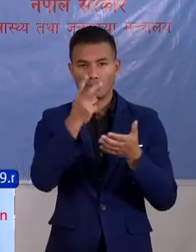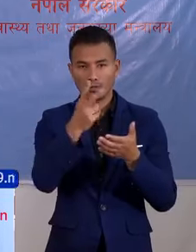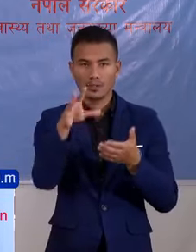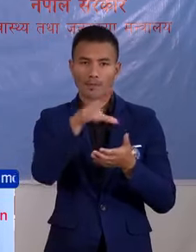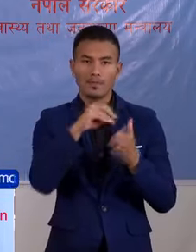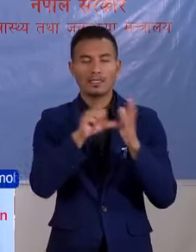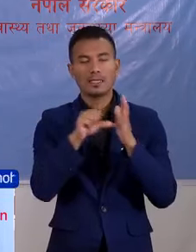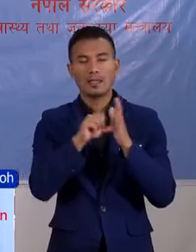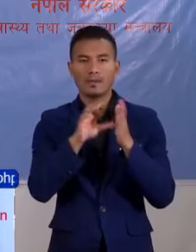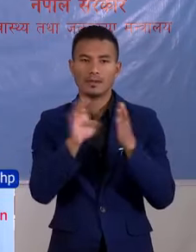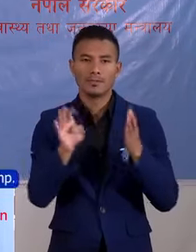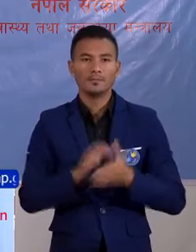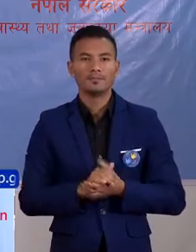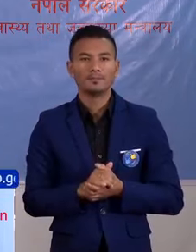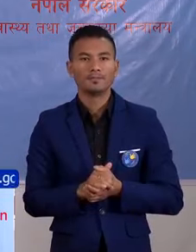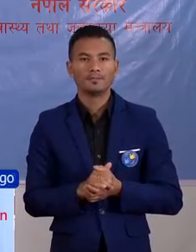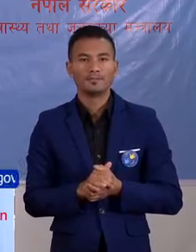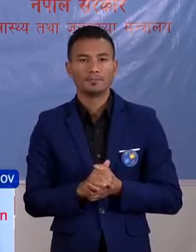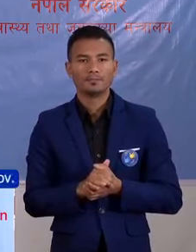का सबई जिल्ला आरुमा